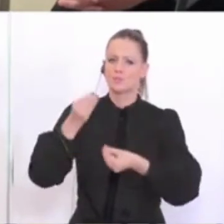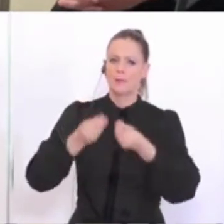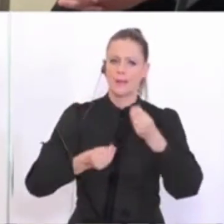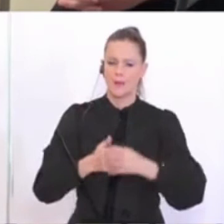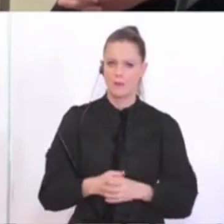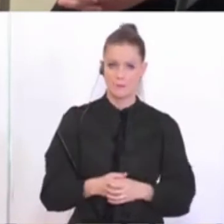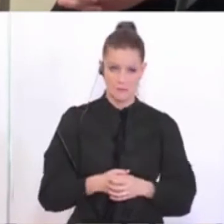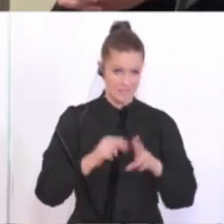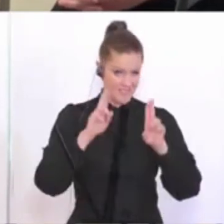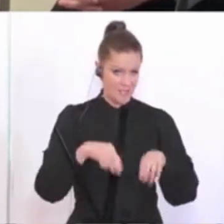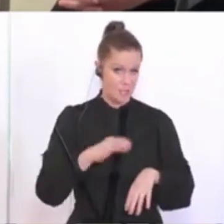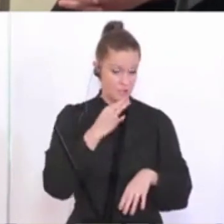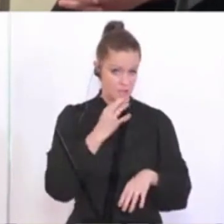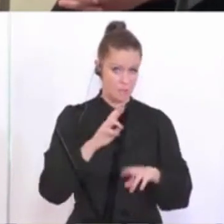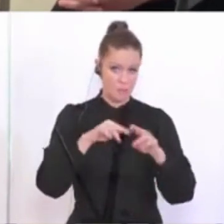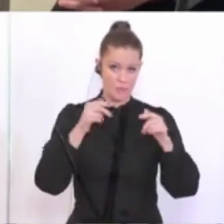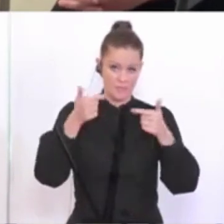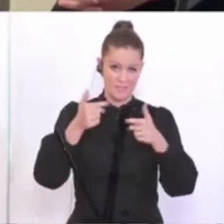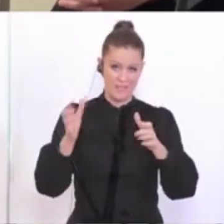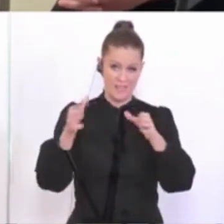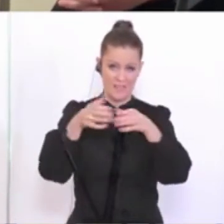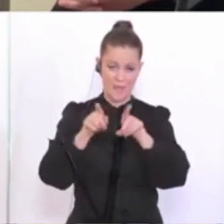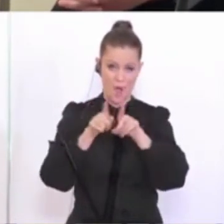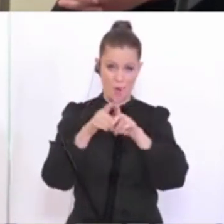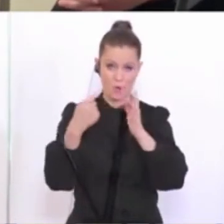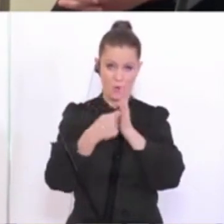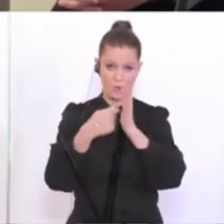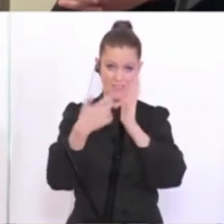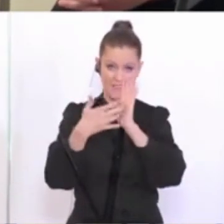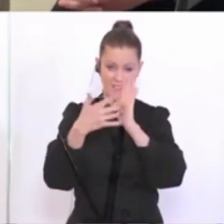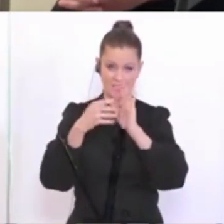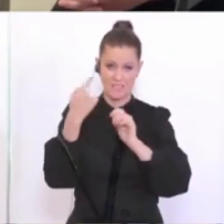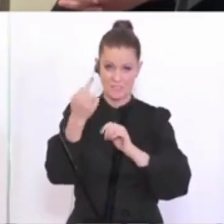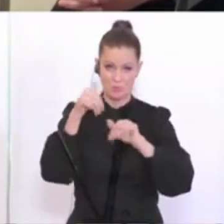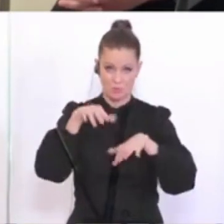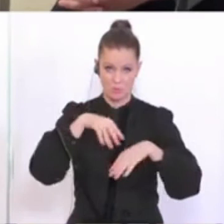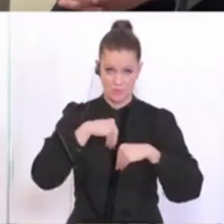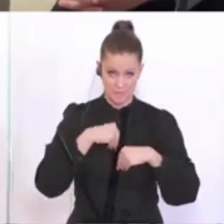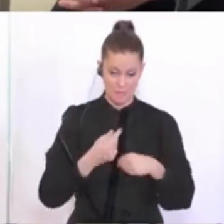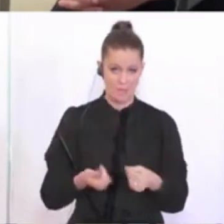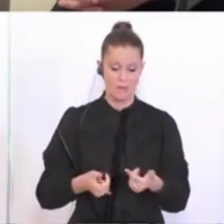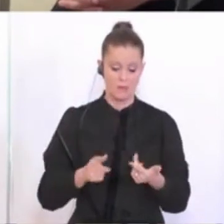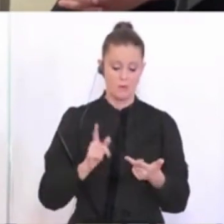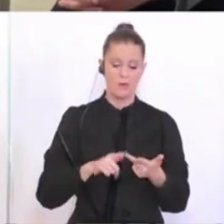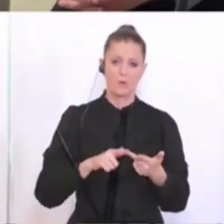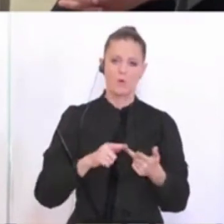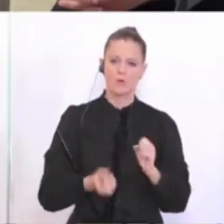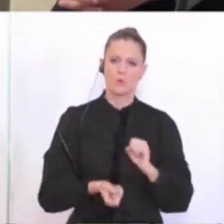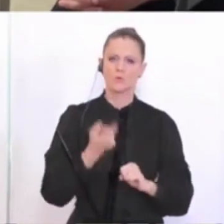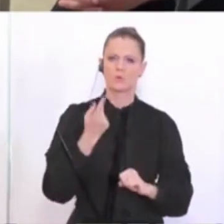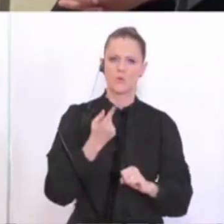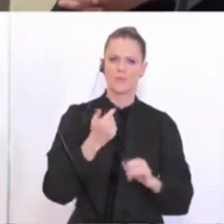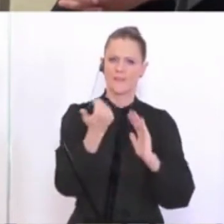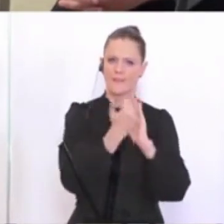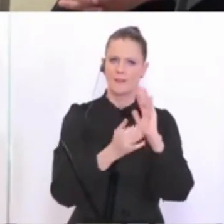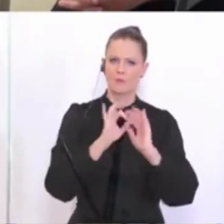Ist das richtig, dass dann die Bundesliga auch die Kosten für die Tests komplett selber tragen müsste? Und ist eine Sonderregelung